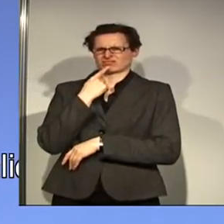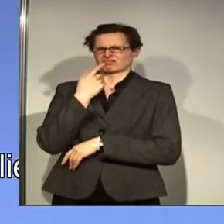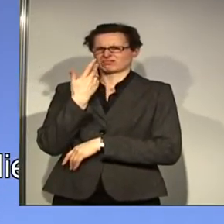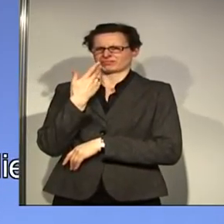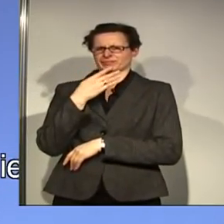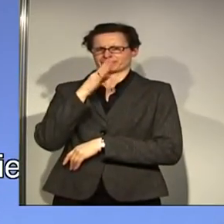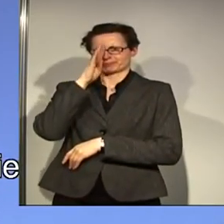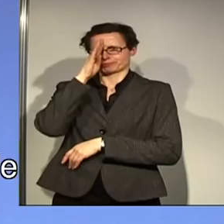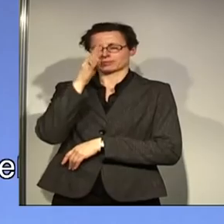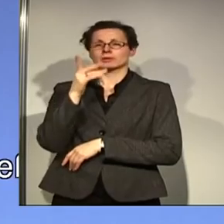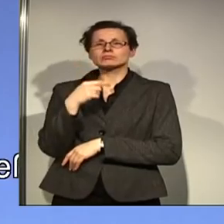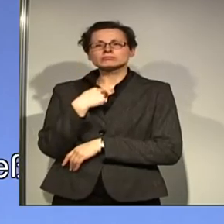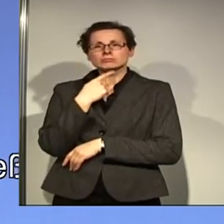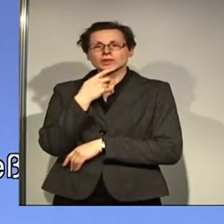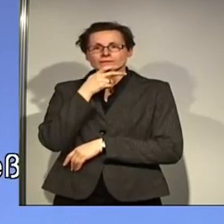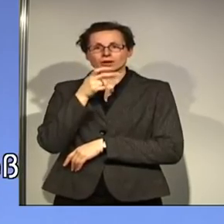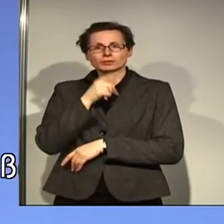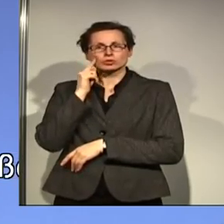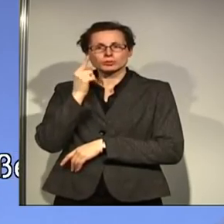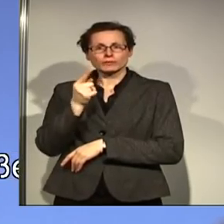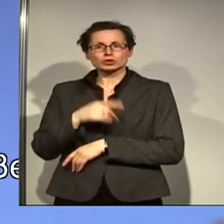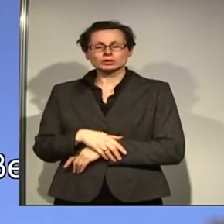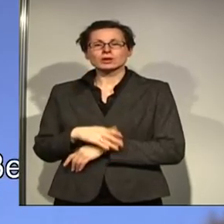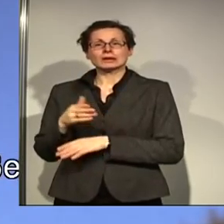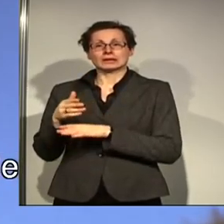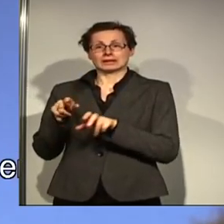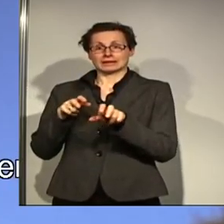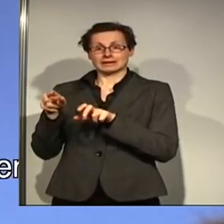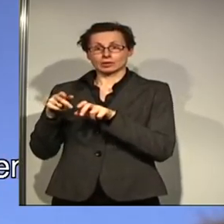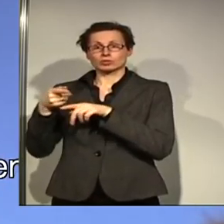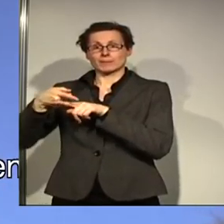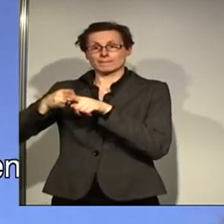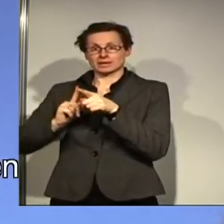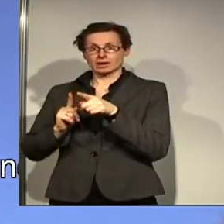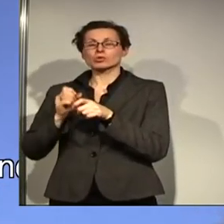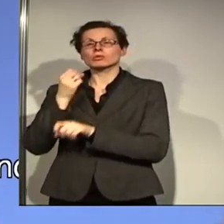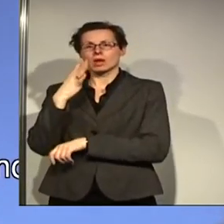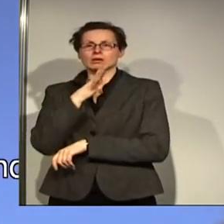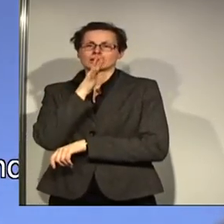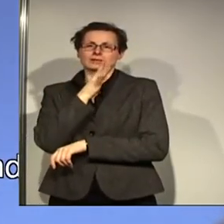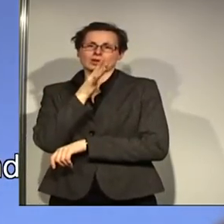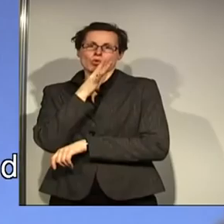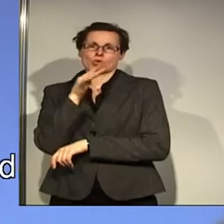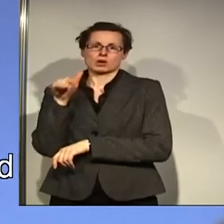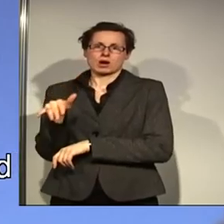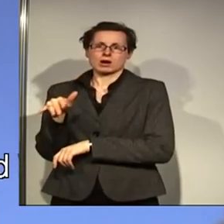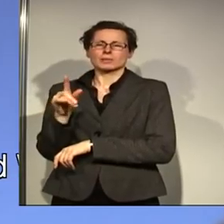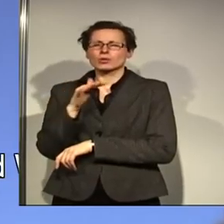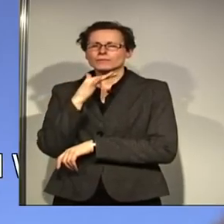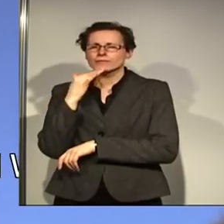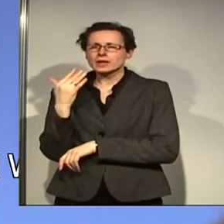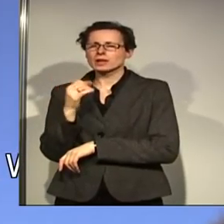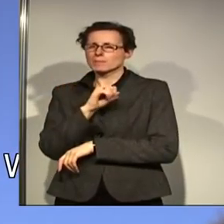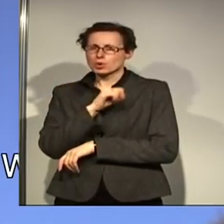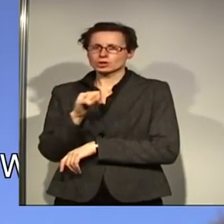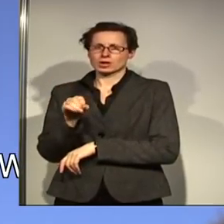verantwortungsbewusst. Ja, diese Regierungsbeteiligung, sie hat Risiken für uns. Aber sie hat auch große Chancen